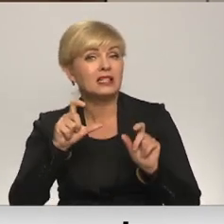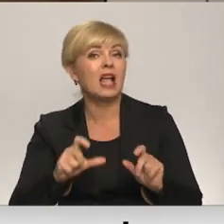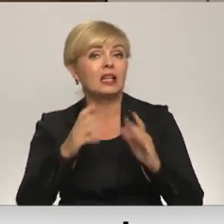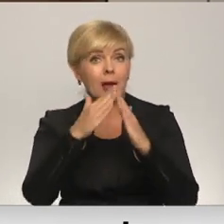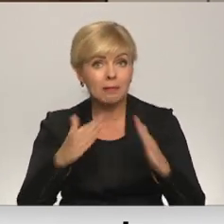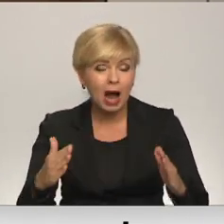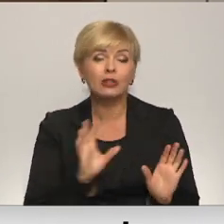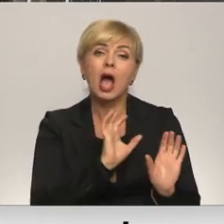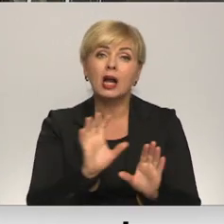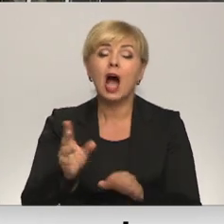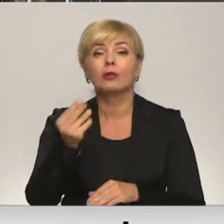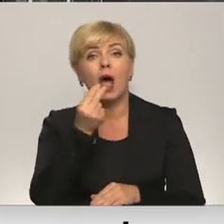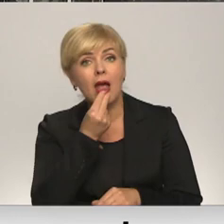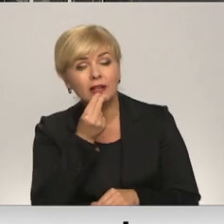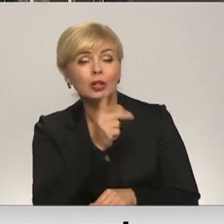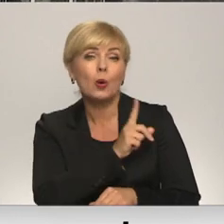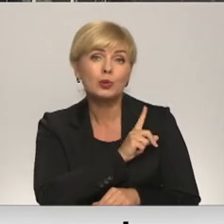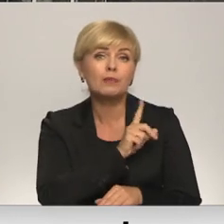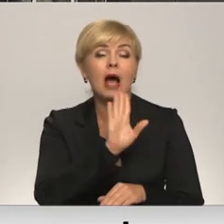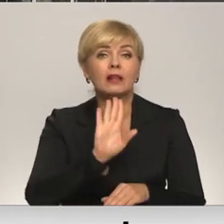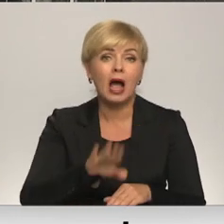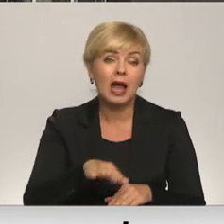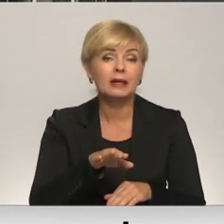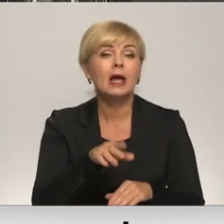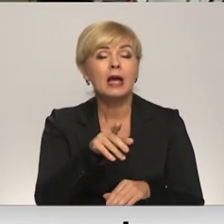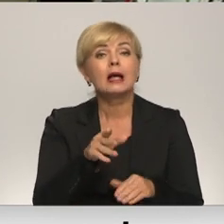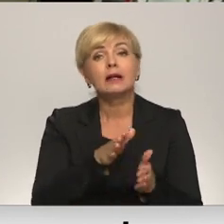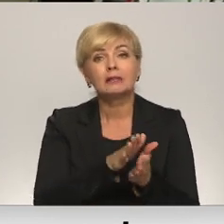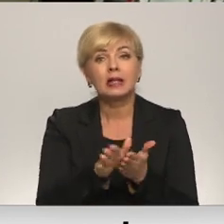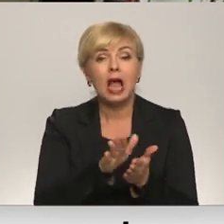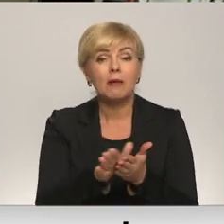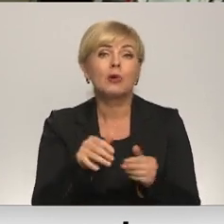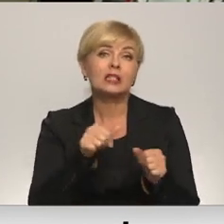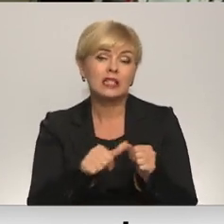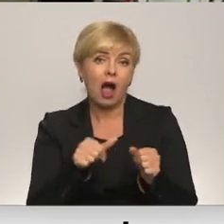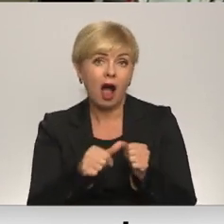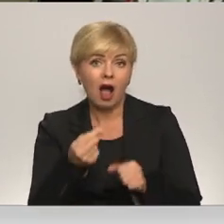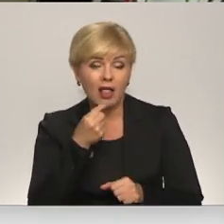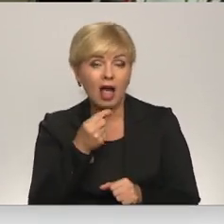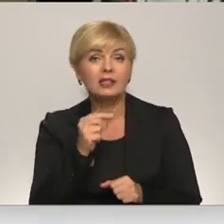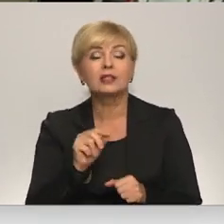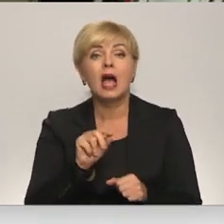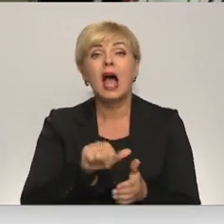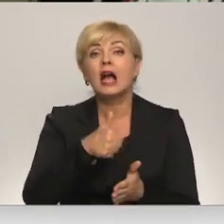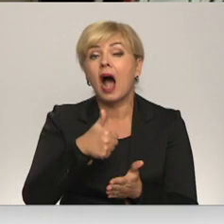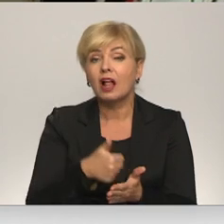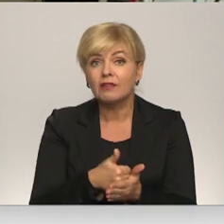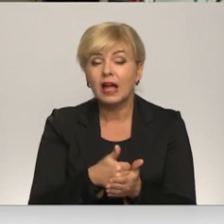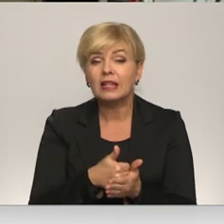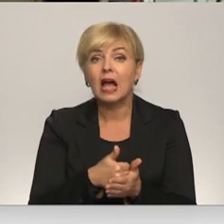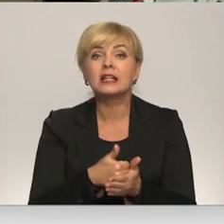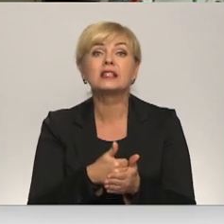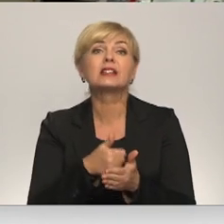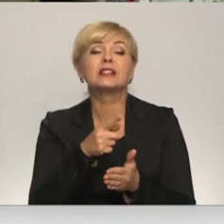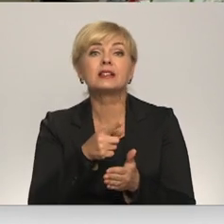Šeit kādā gan parēdienu, gan uzman, lai tiktu iedzerta nepieciešamie medikamenti. Primārais palīdzības veids – tuviniekiem.